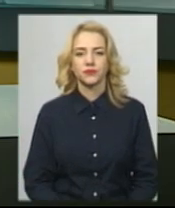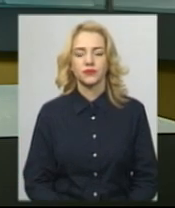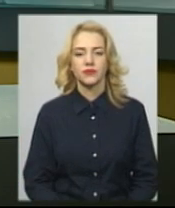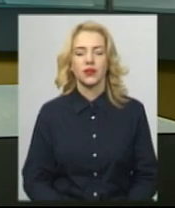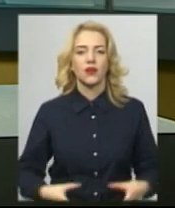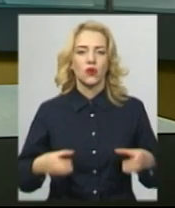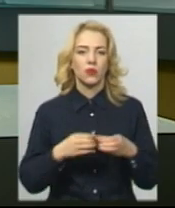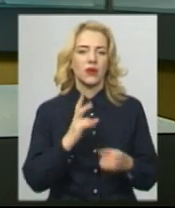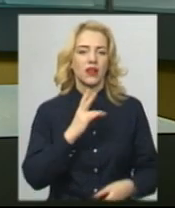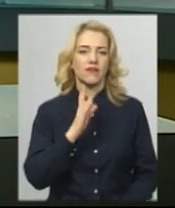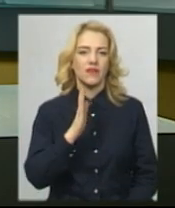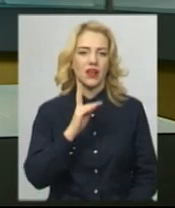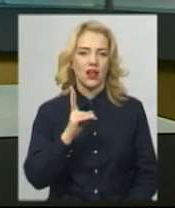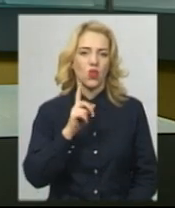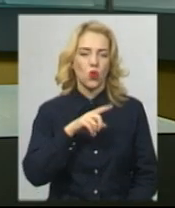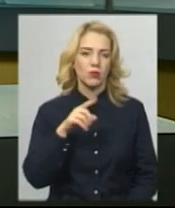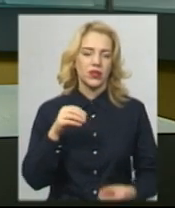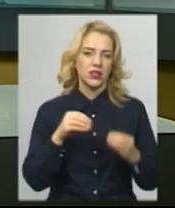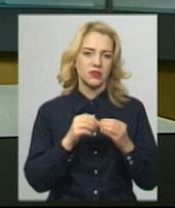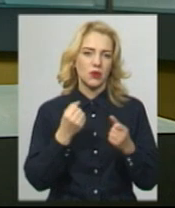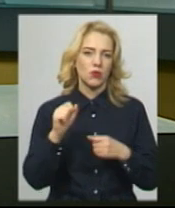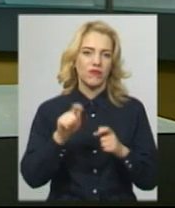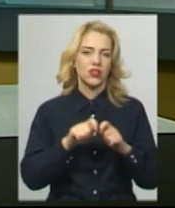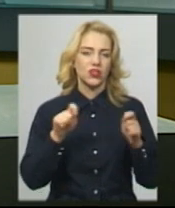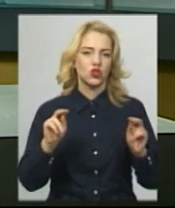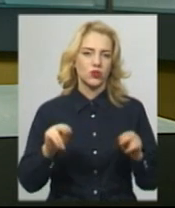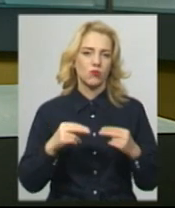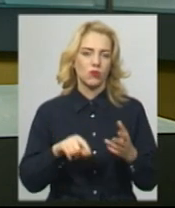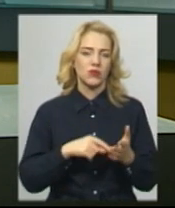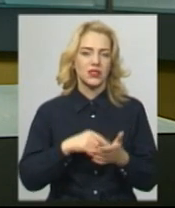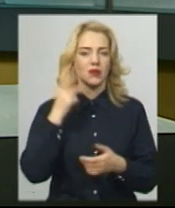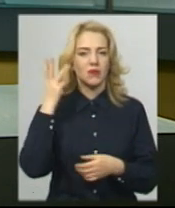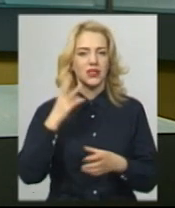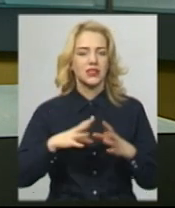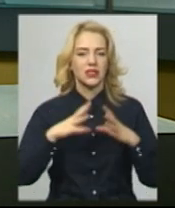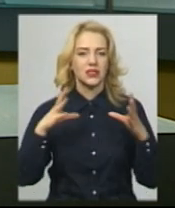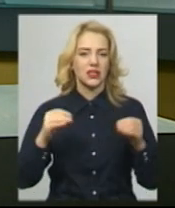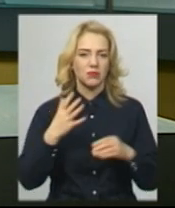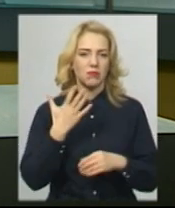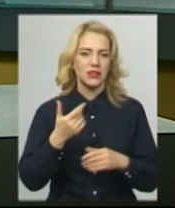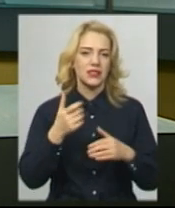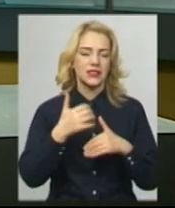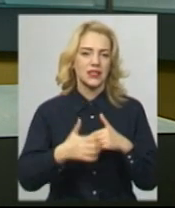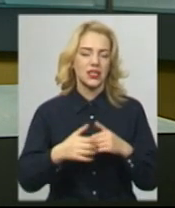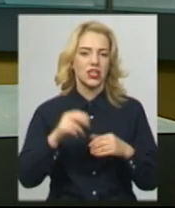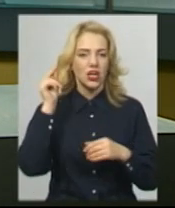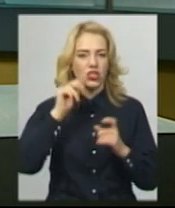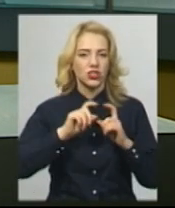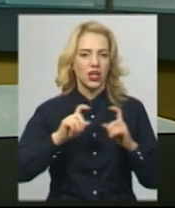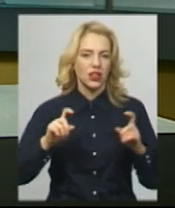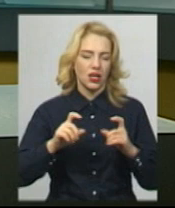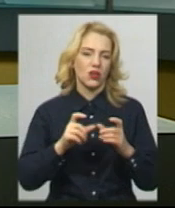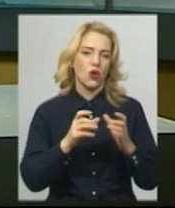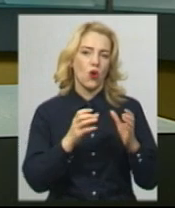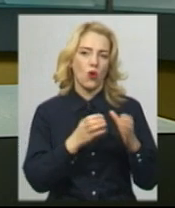Команда НВК номер 10 перемогла у відкритому чемпіонаті міста Хмельницького з регбі-5 серед шкільних команд. Всього у змаганнях